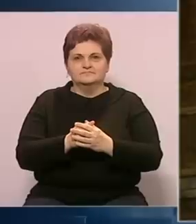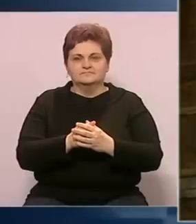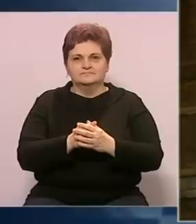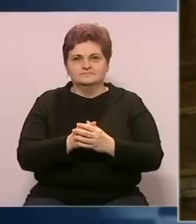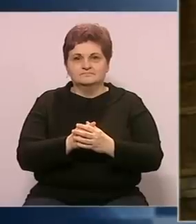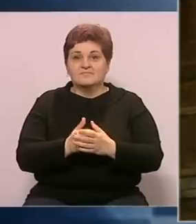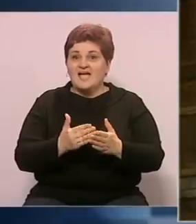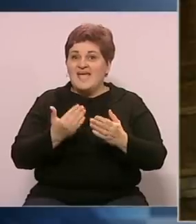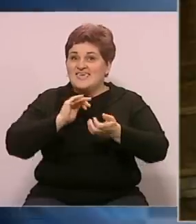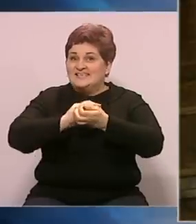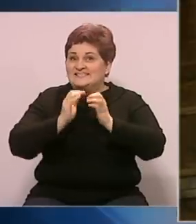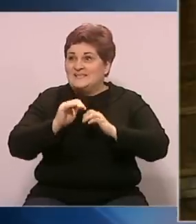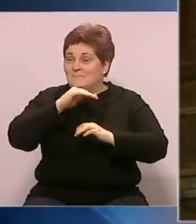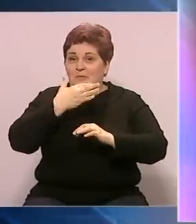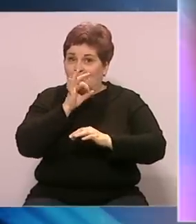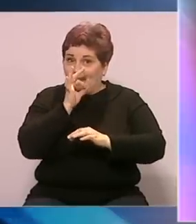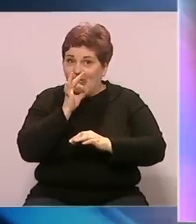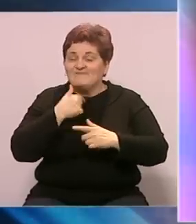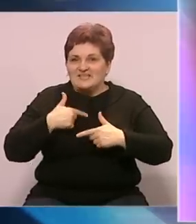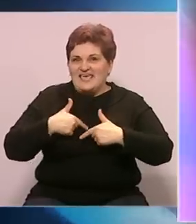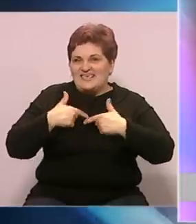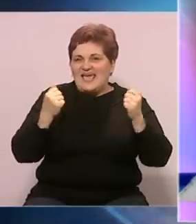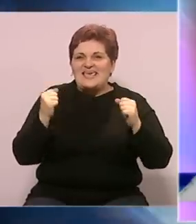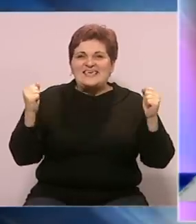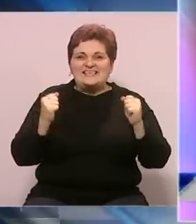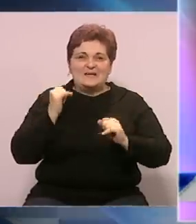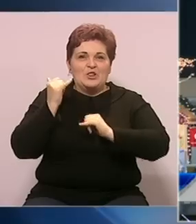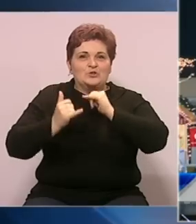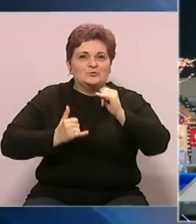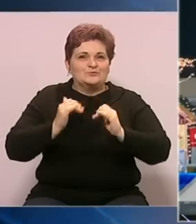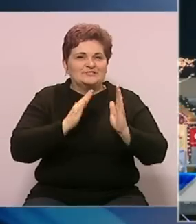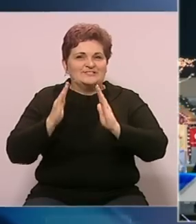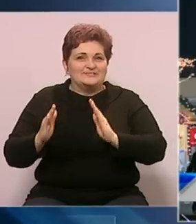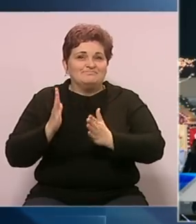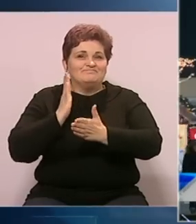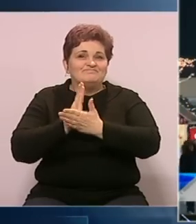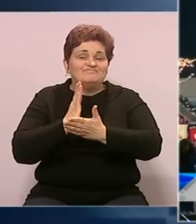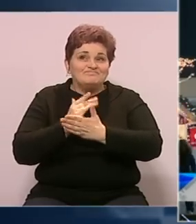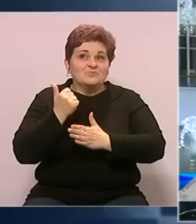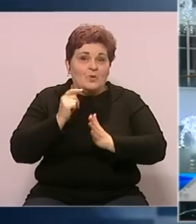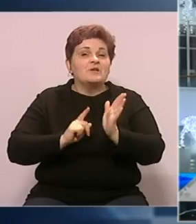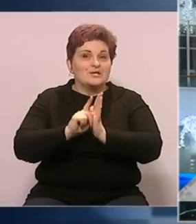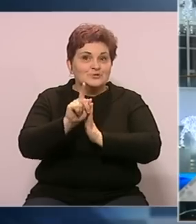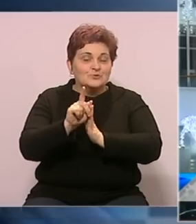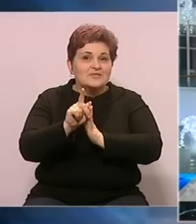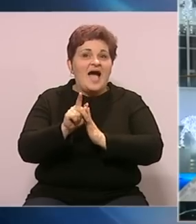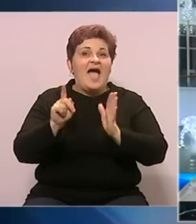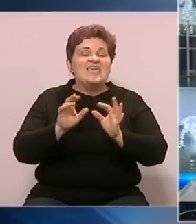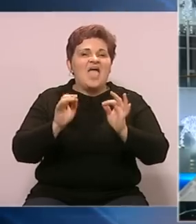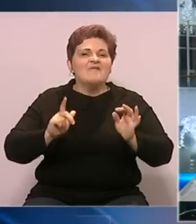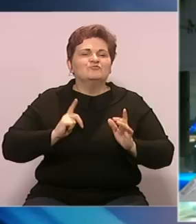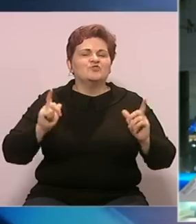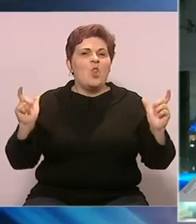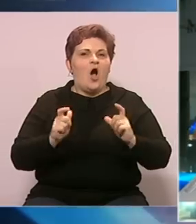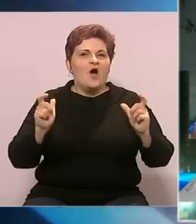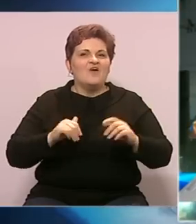Iako snijega na planinama nema, već je jasno da će zimska turistička sezona zabilježiti dobre rezultate i da će javni doček nove